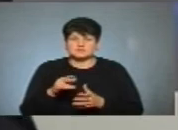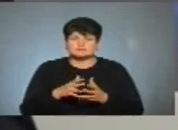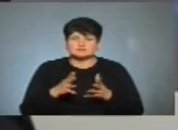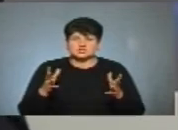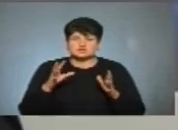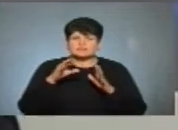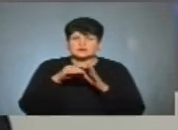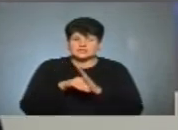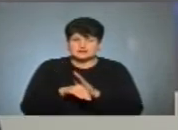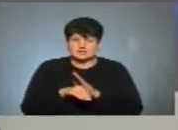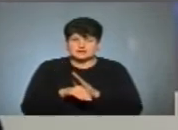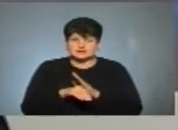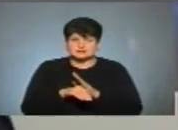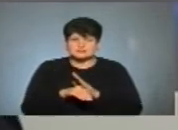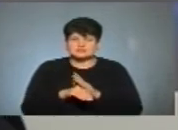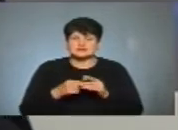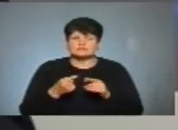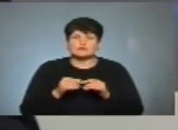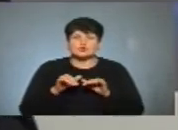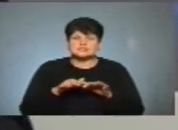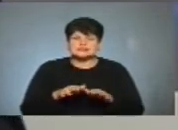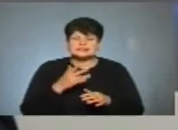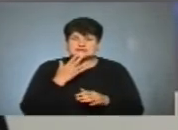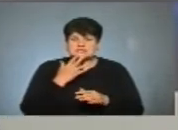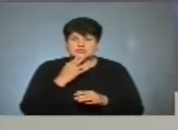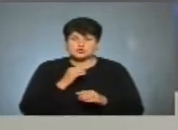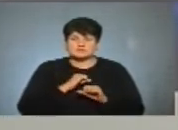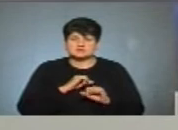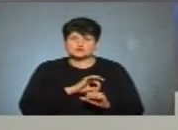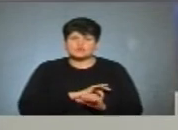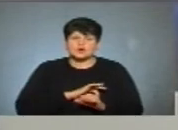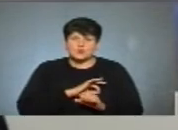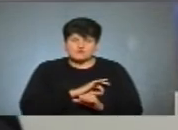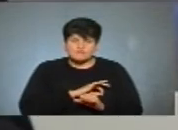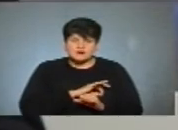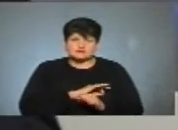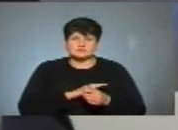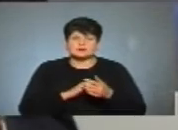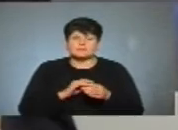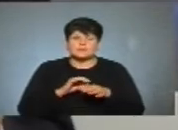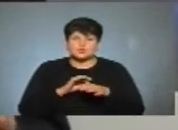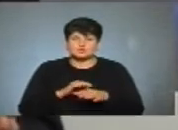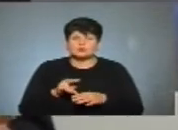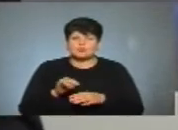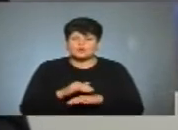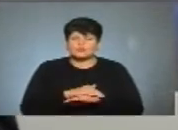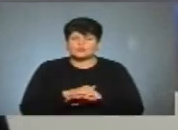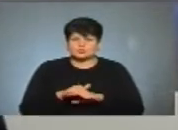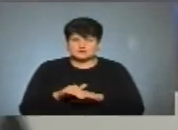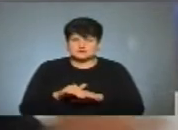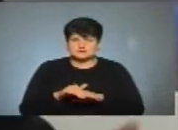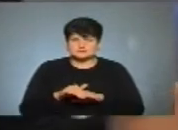вкладатися в саме процес національно-патріотичного виховання, тому що, проходячи по вулиці, повз